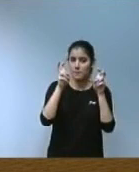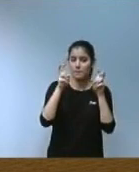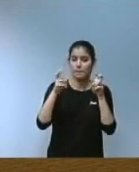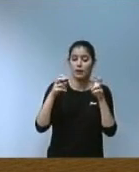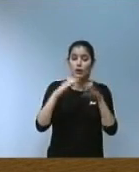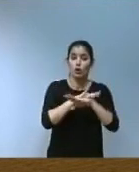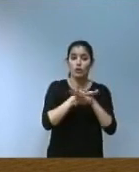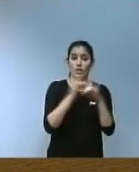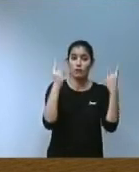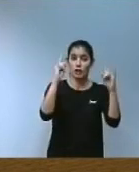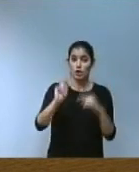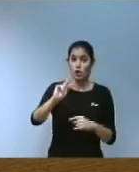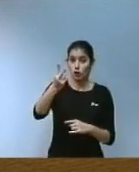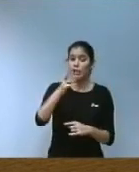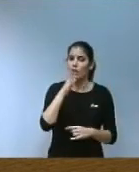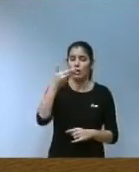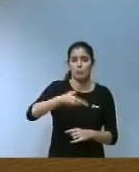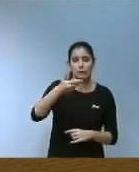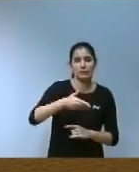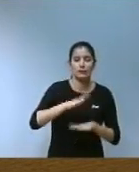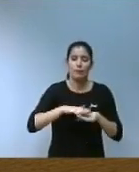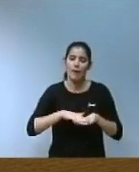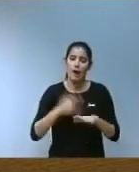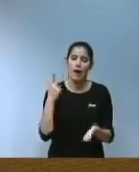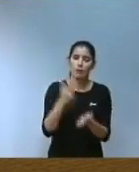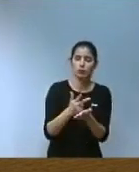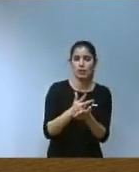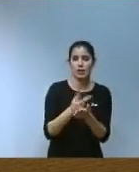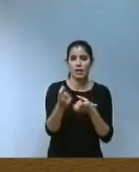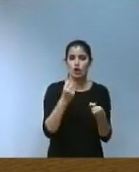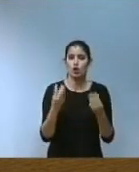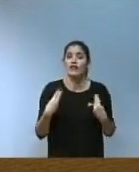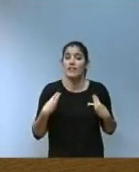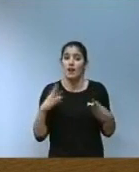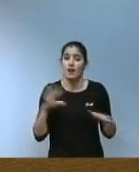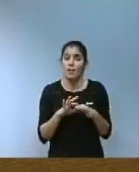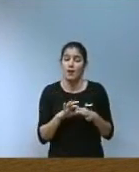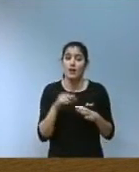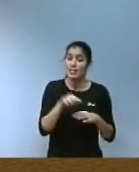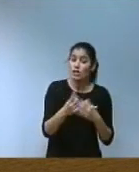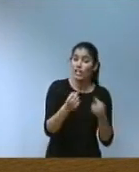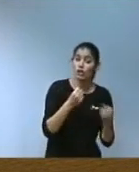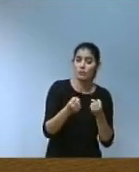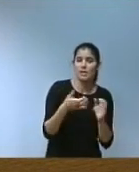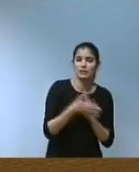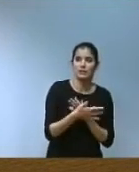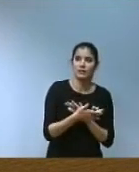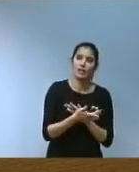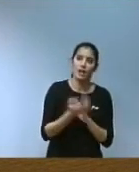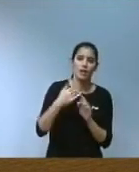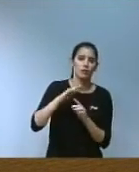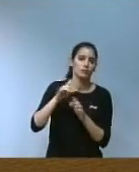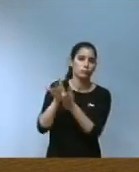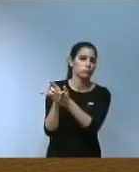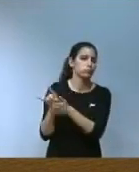Botànic 2 en la qual apostem per l'economida una economia on ningú es queda darrere que reduisca la